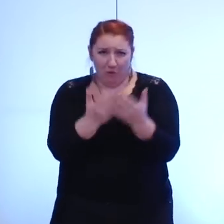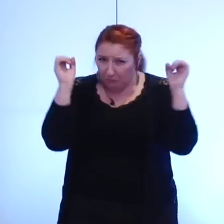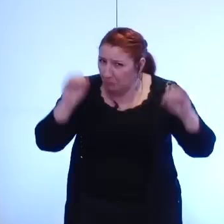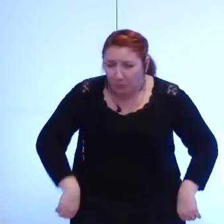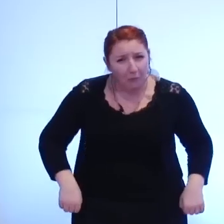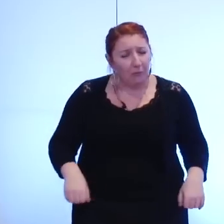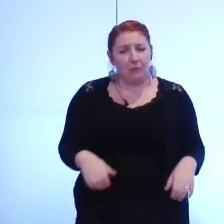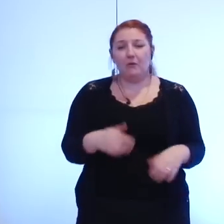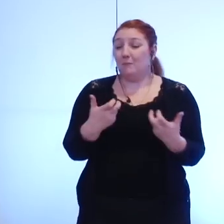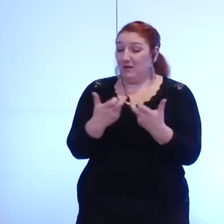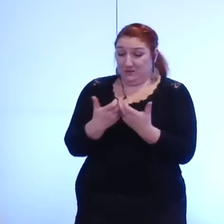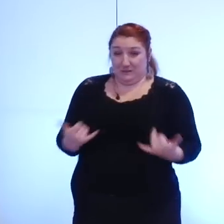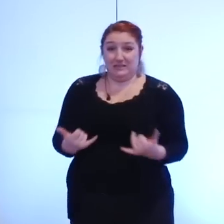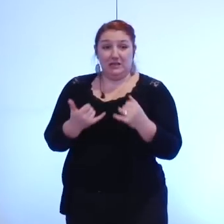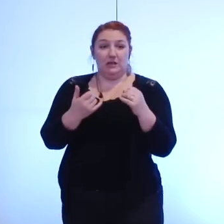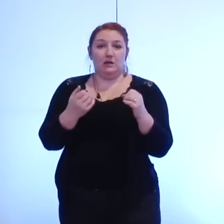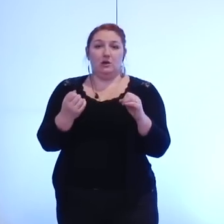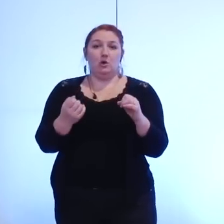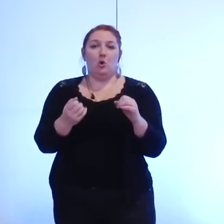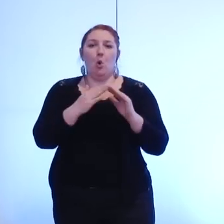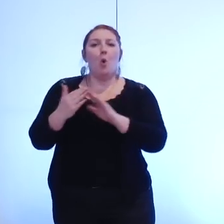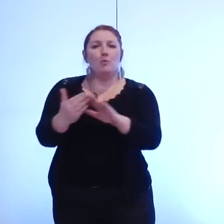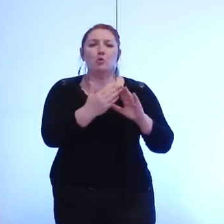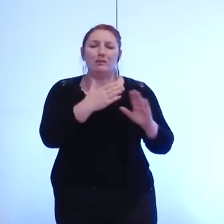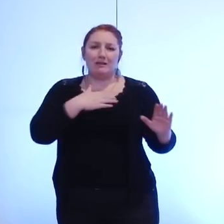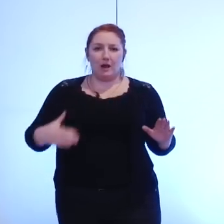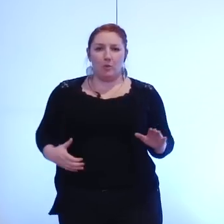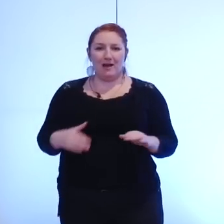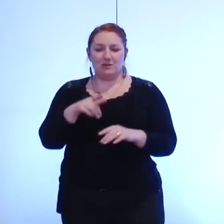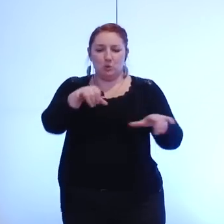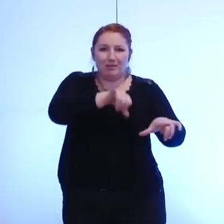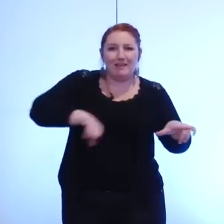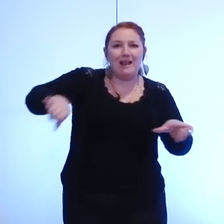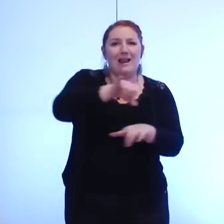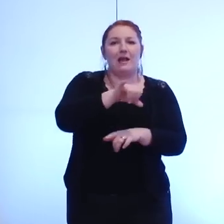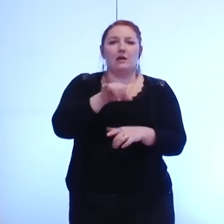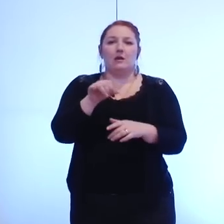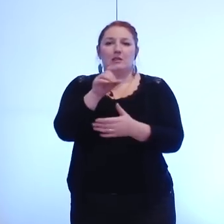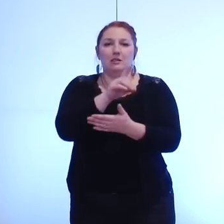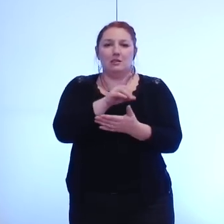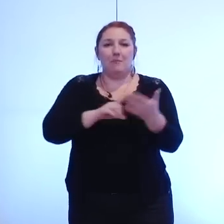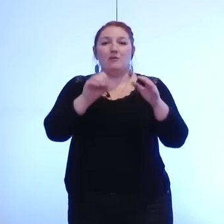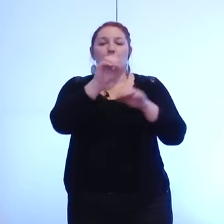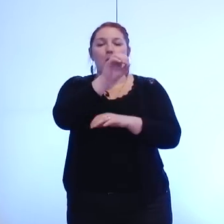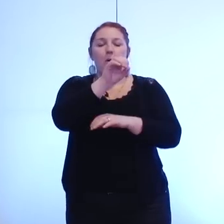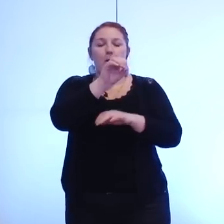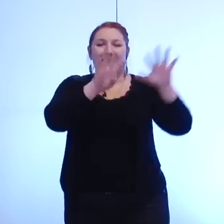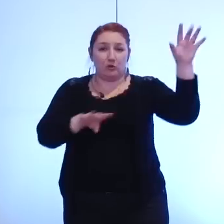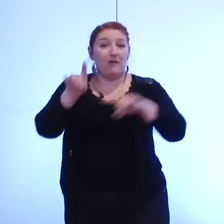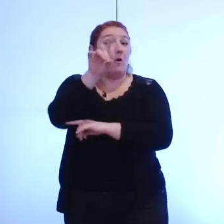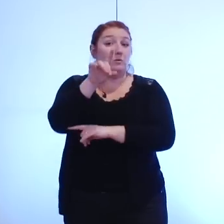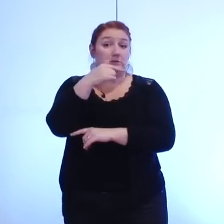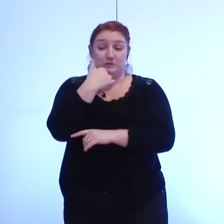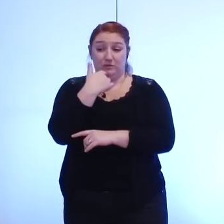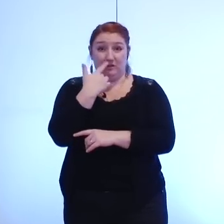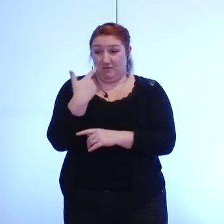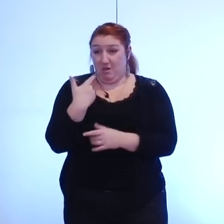exemple ici la communauté d'agglomération des lacs de l'Essonne qui a récemment fait revenir en gestion publique via une régie publique la distribution de l